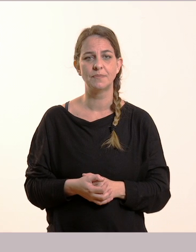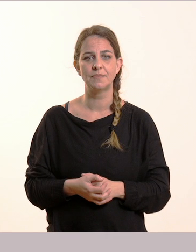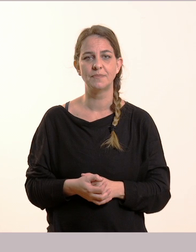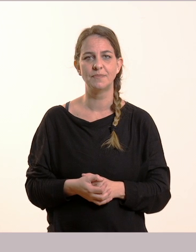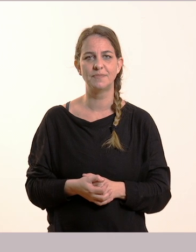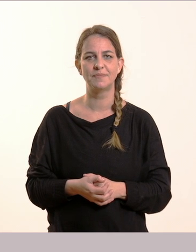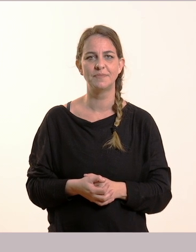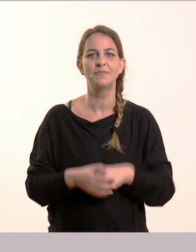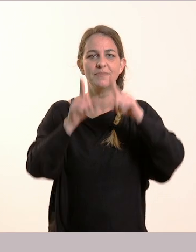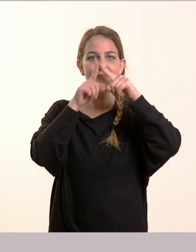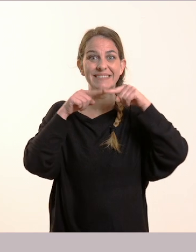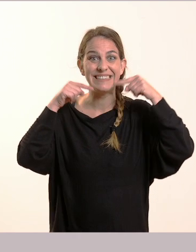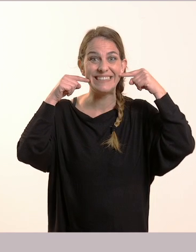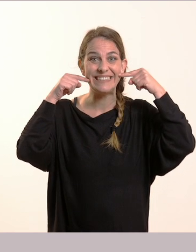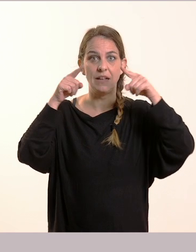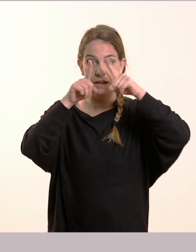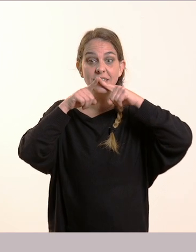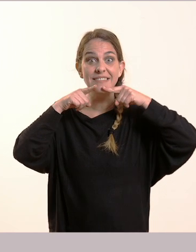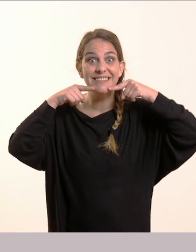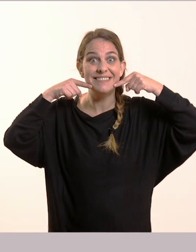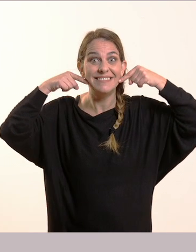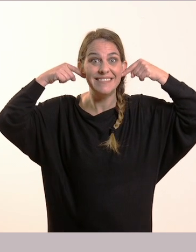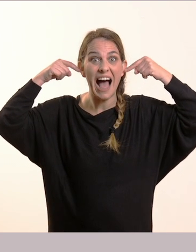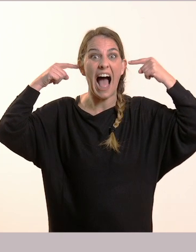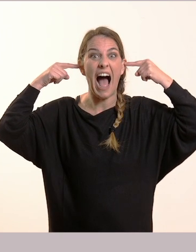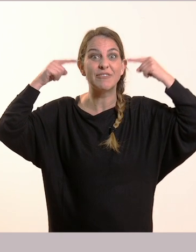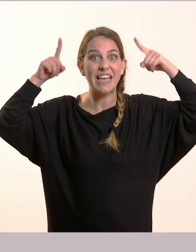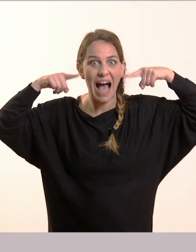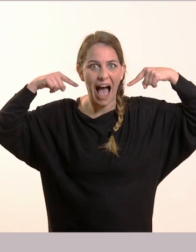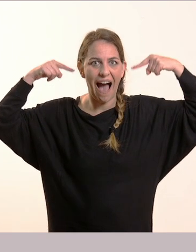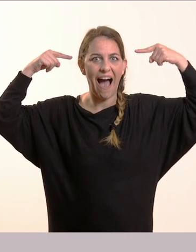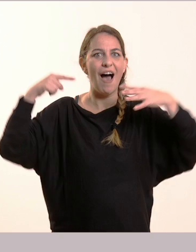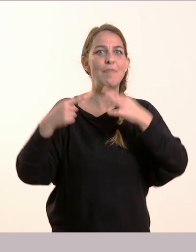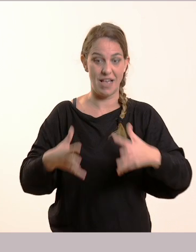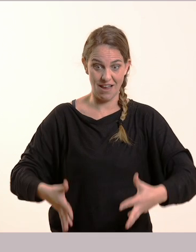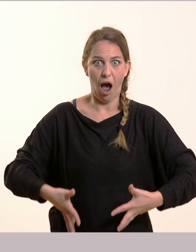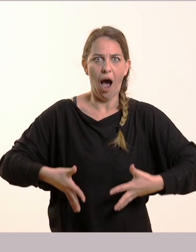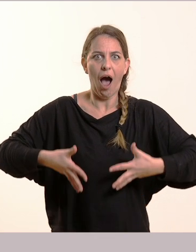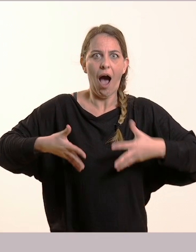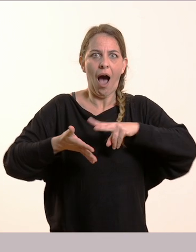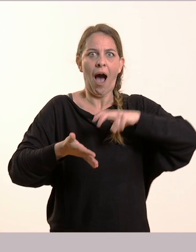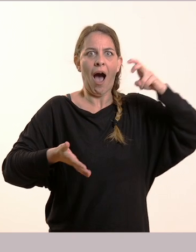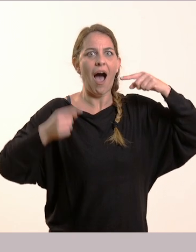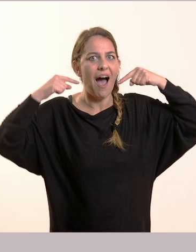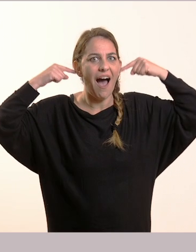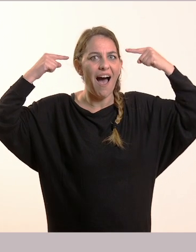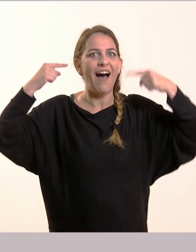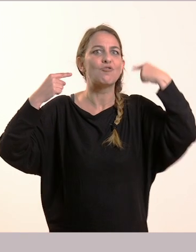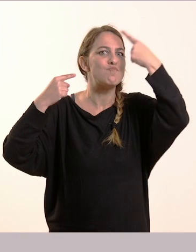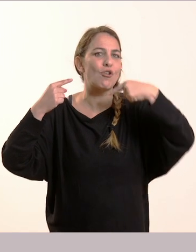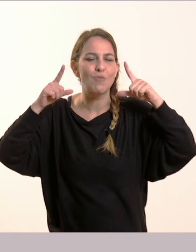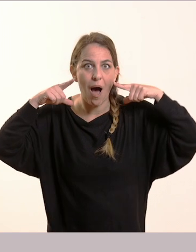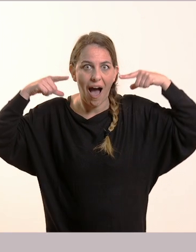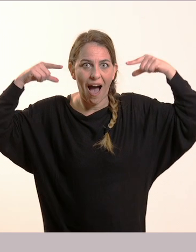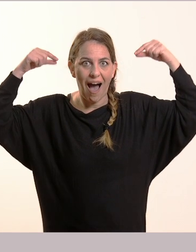Γελούν και τα αυτιά του! Από την πολύ χαρά του γελούν και τα αυτιά του! Φαίνεται λάμπει ολόκληρος, όπως και την προηγούμενη! Μπράβο! Πολύ ωραία